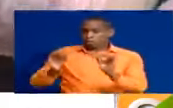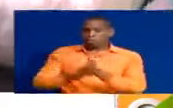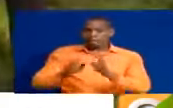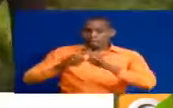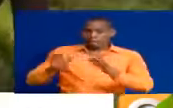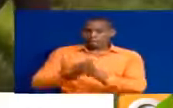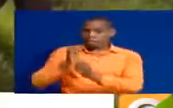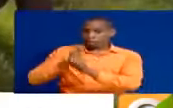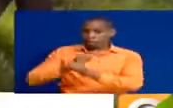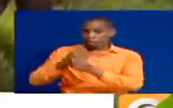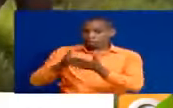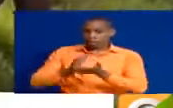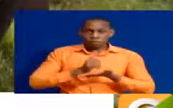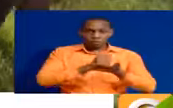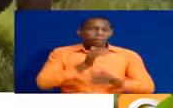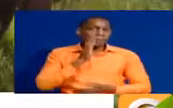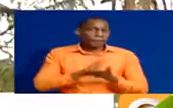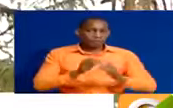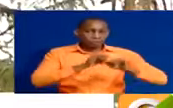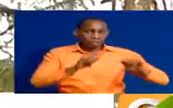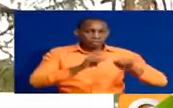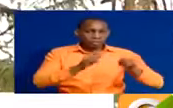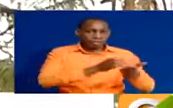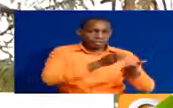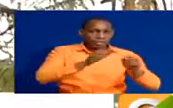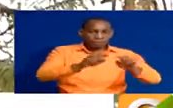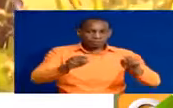anaanza siku kwa kusaidia mamake kuosha vyombo.